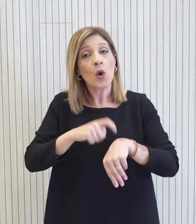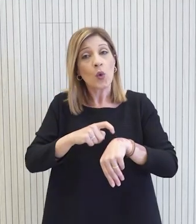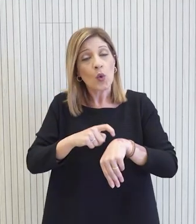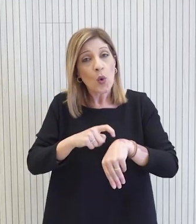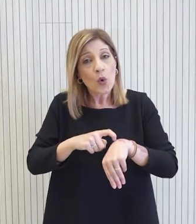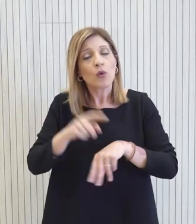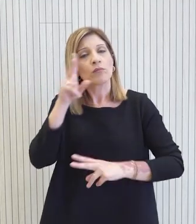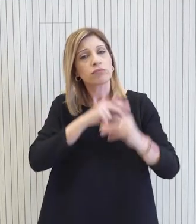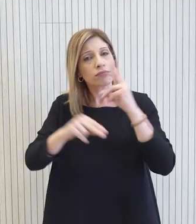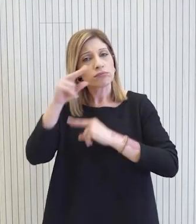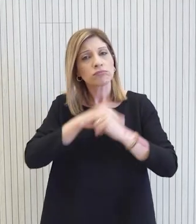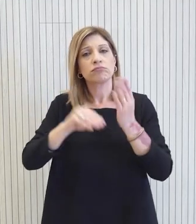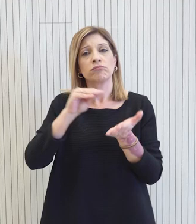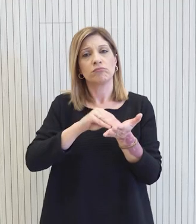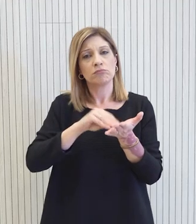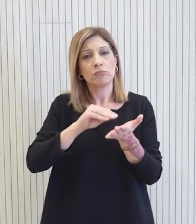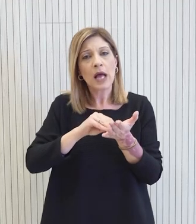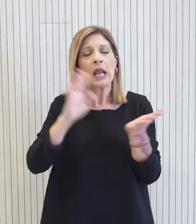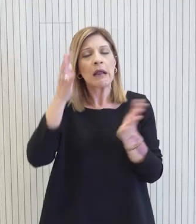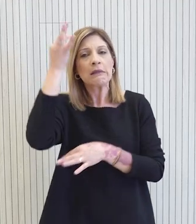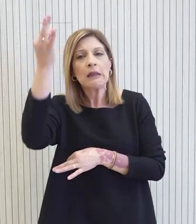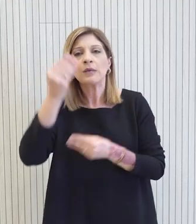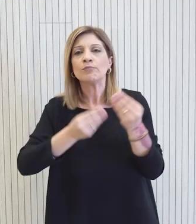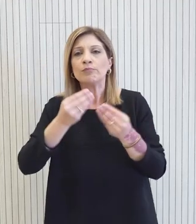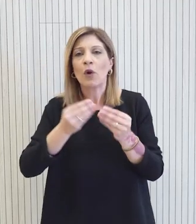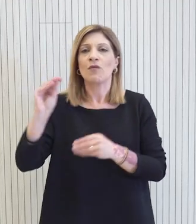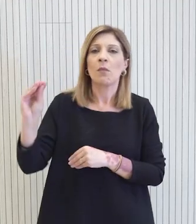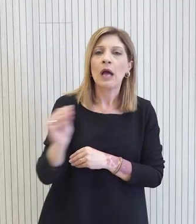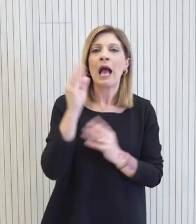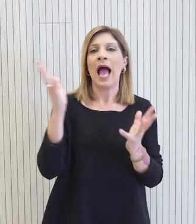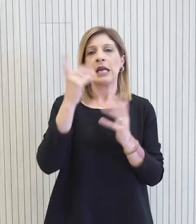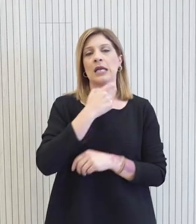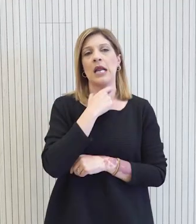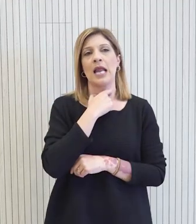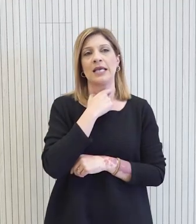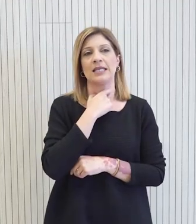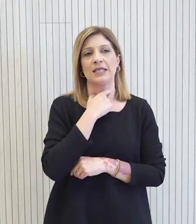απαραίτητης συζήτησης για την λήψη οποιοδήποτε εμπάση αν χρειαστεί θεραπείων.